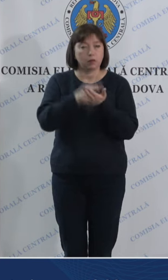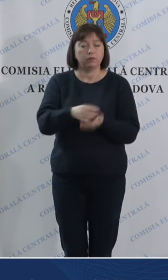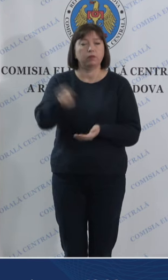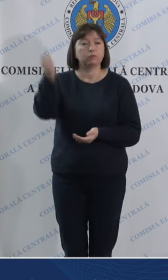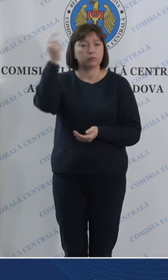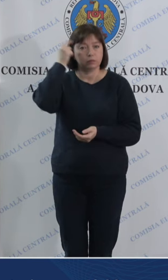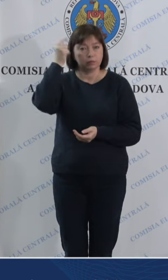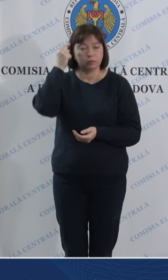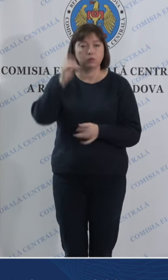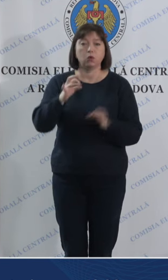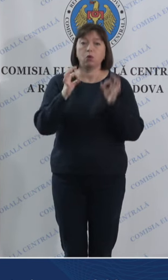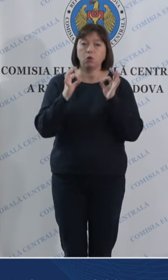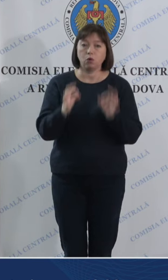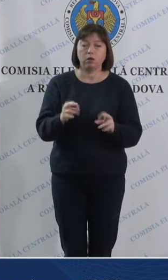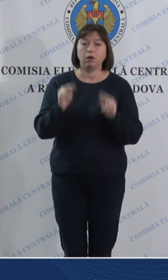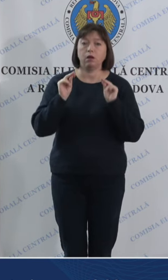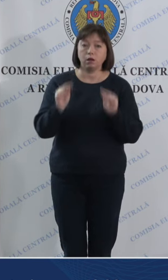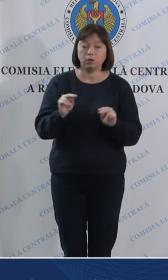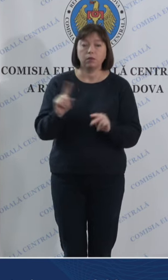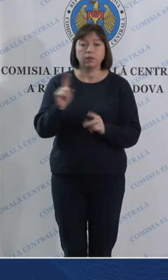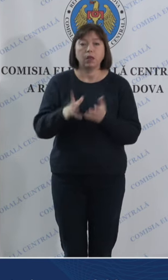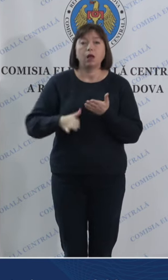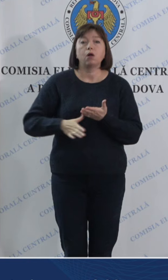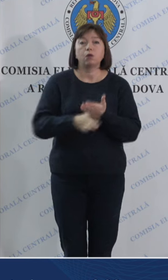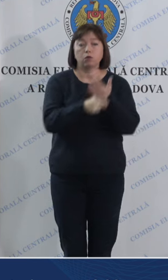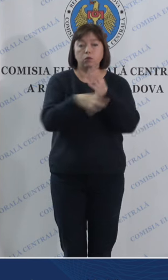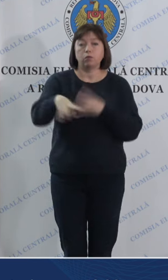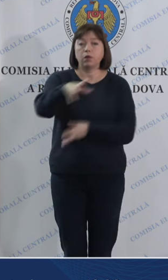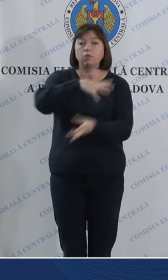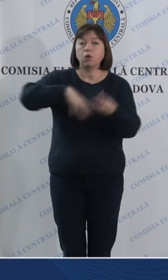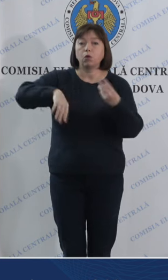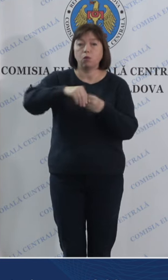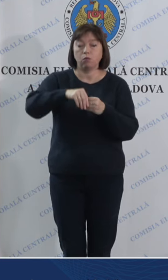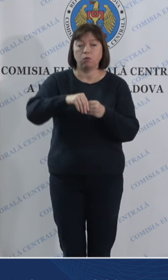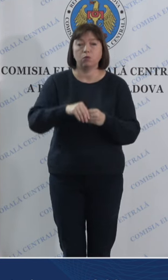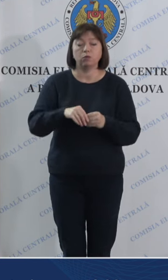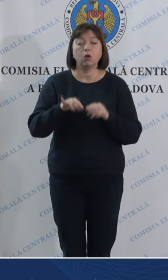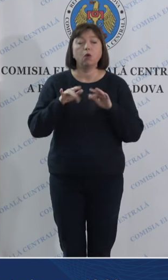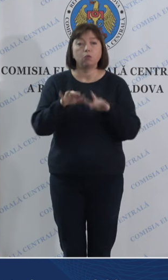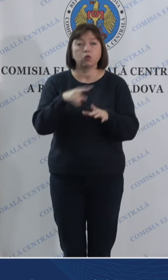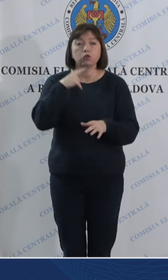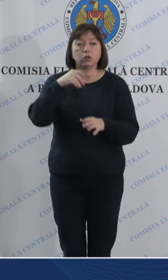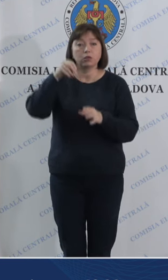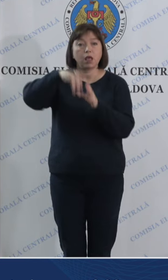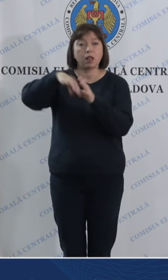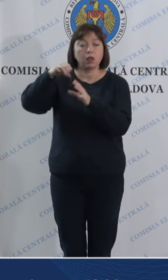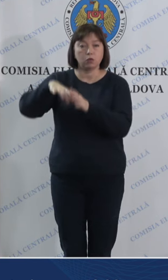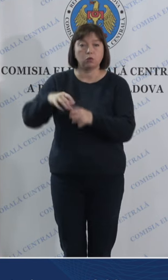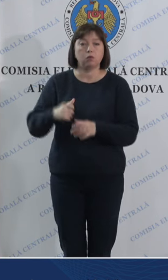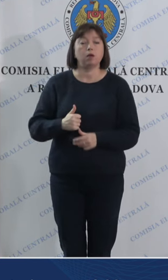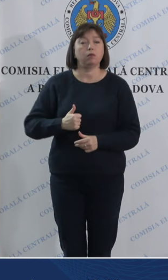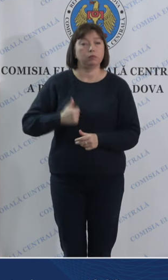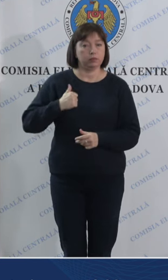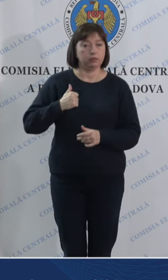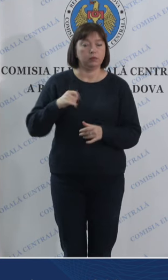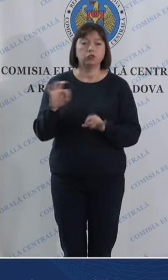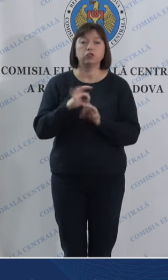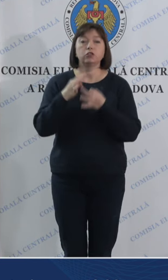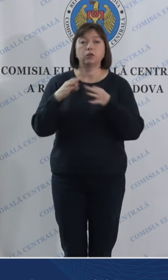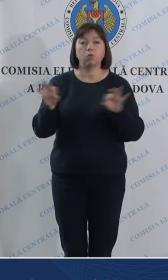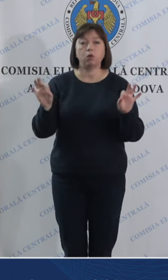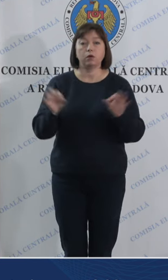corect pentru a contribui de comun la un proces electoral onest și democratic